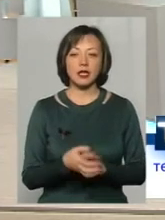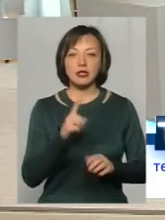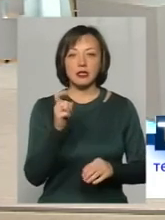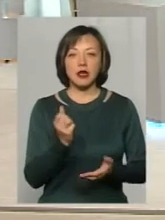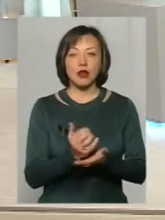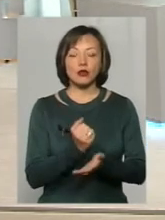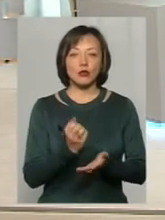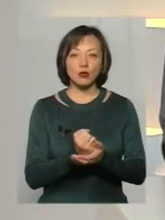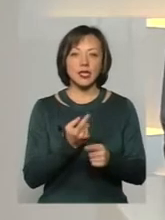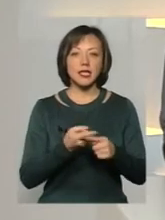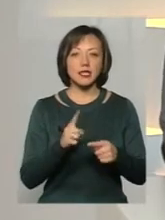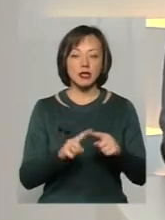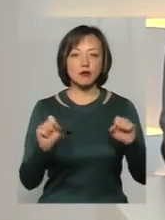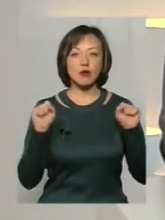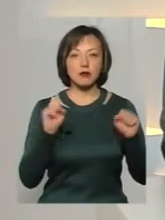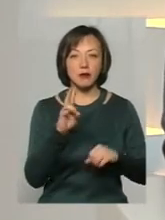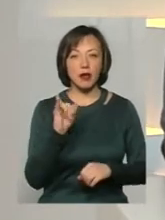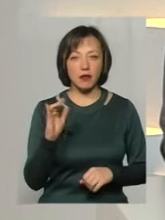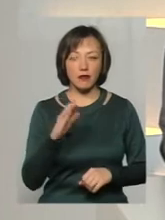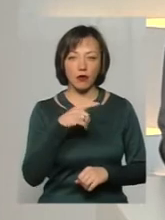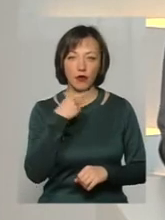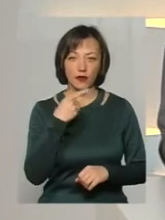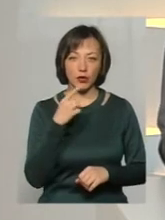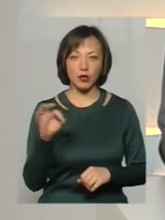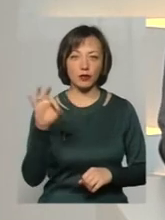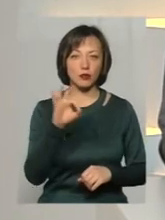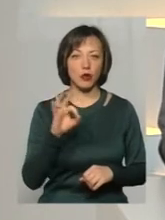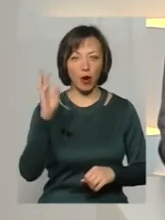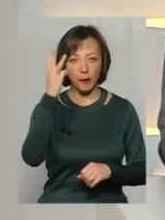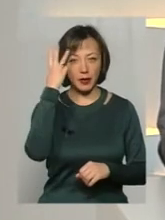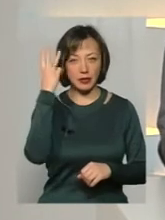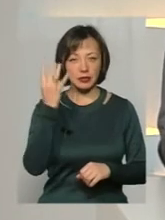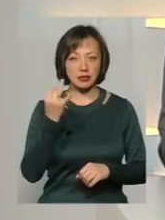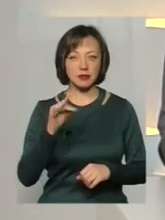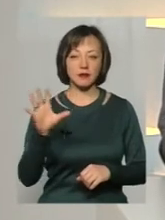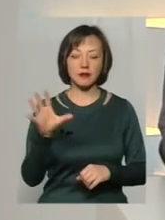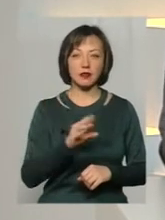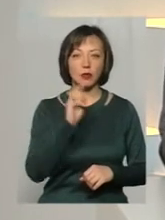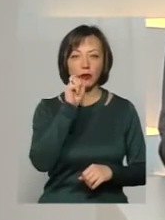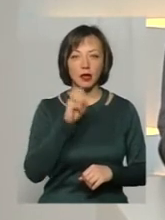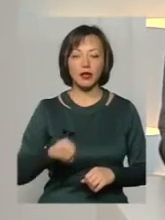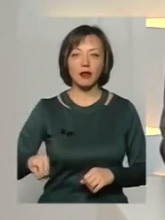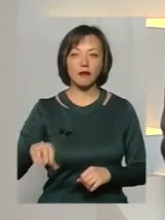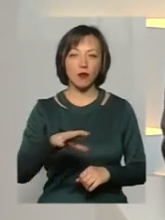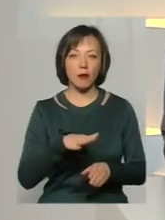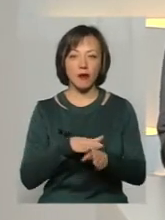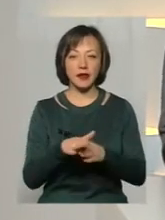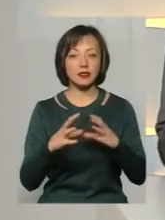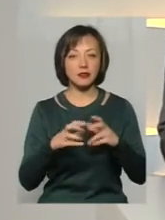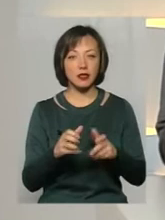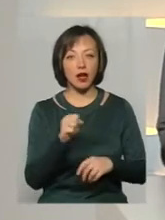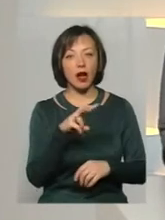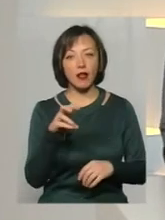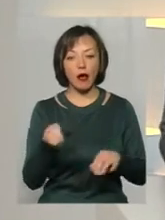спортсменів говорили про Хмельницький, і вся Україна, і вся Європа, і весь світ. Але якщо